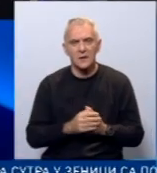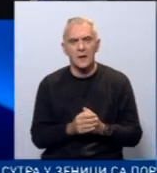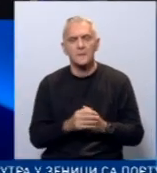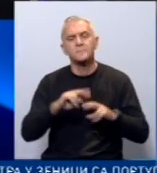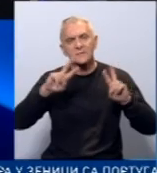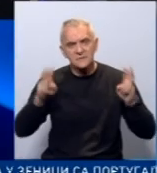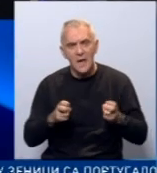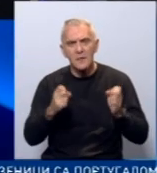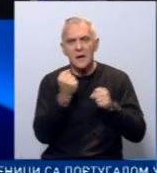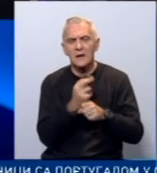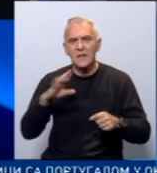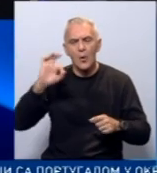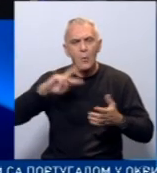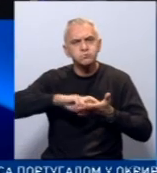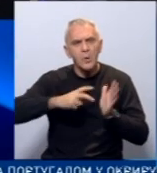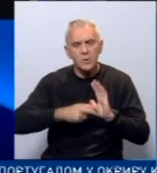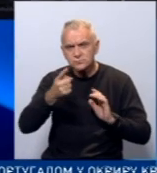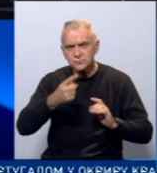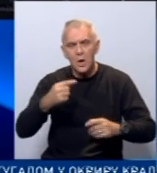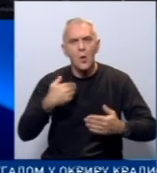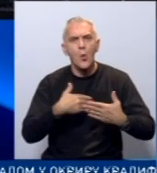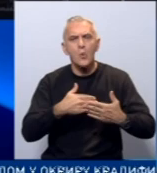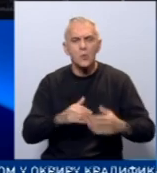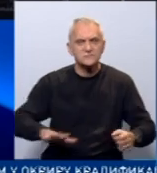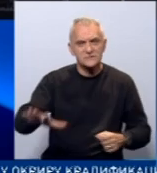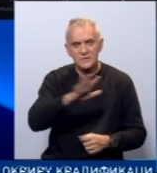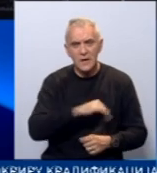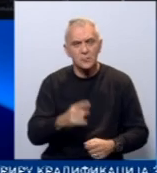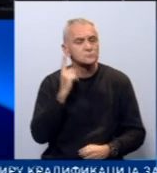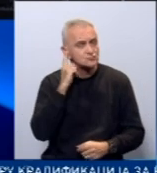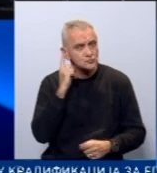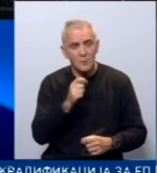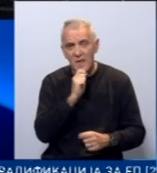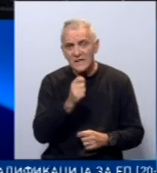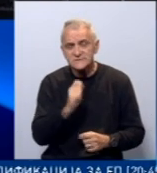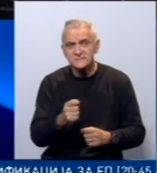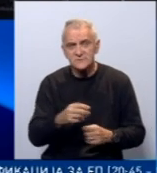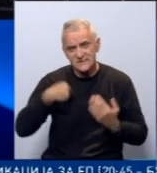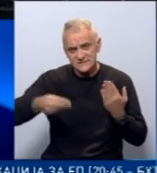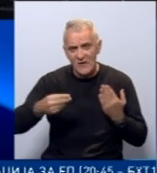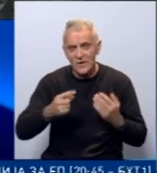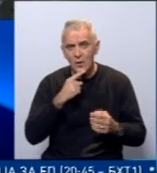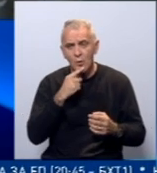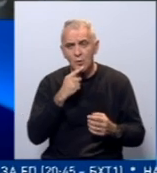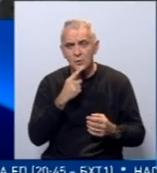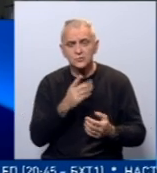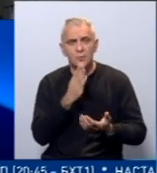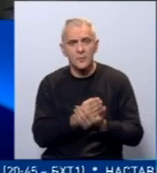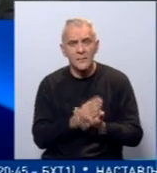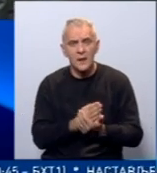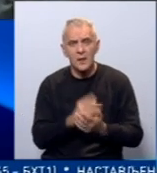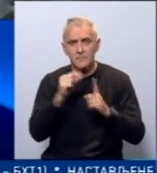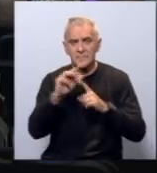tema je geopolitički odnosi u regionu. Poslušajmo izjave samih učesnika koji su bili na